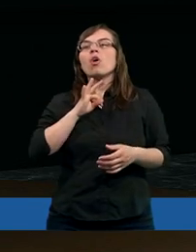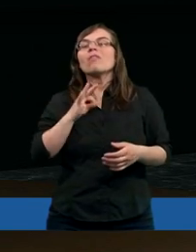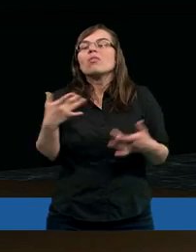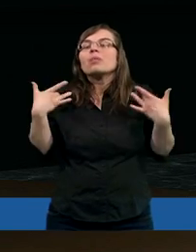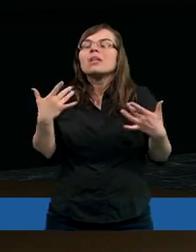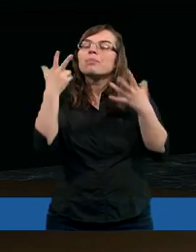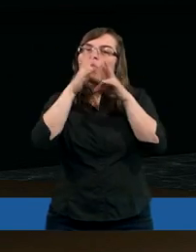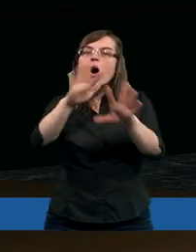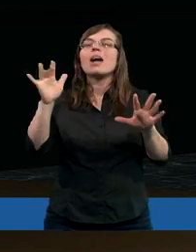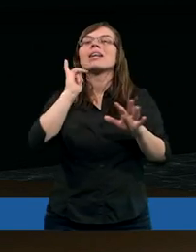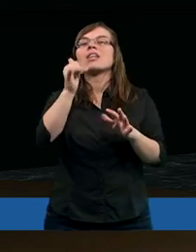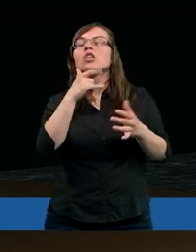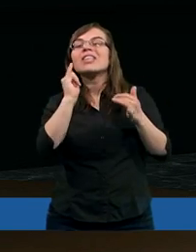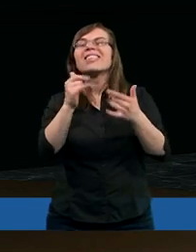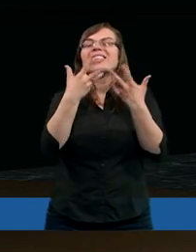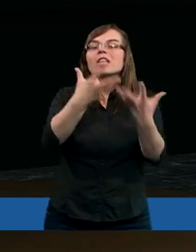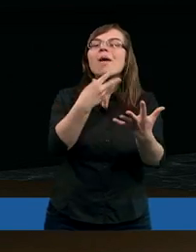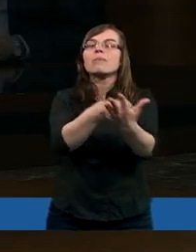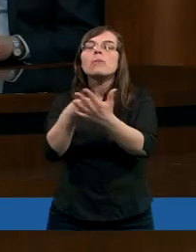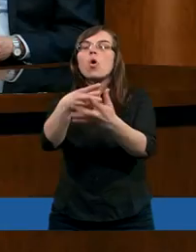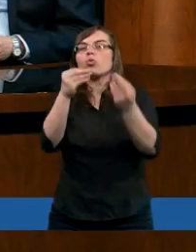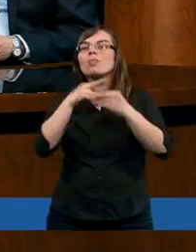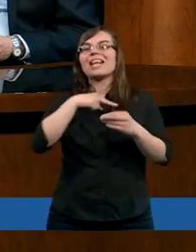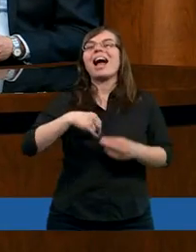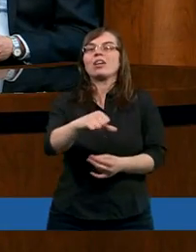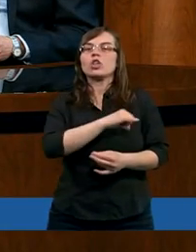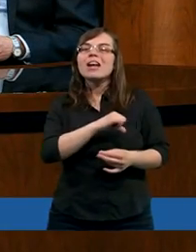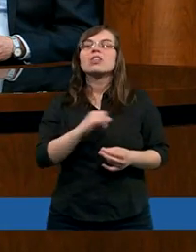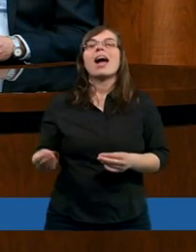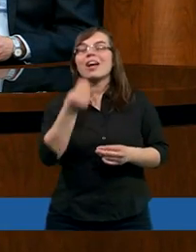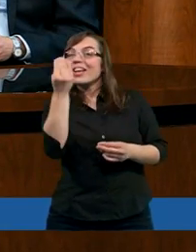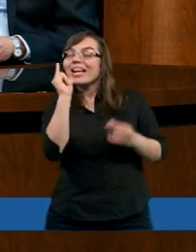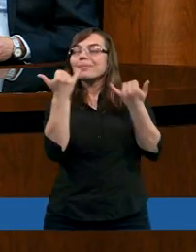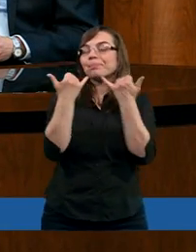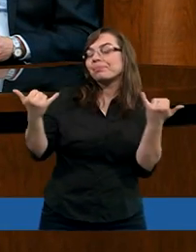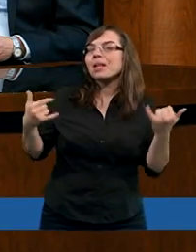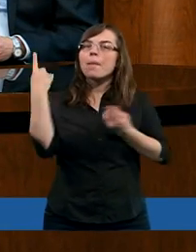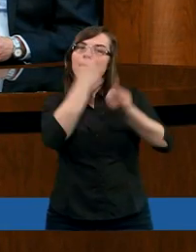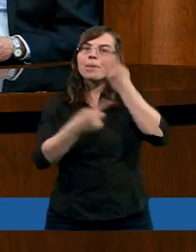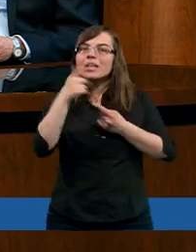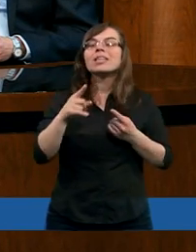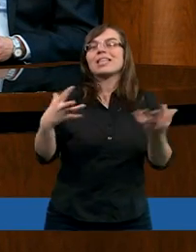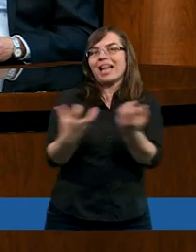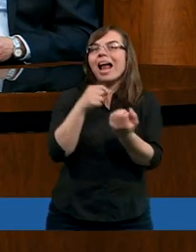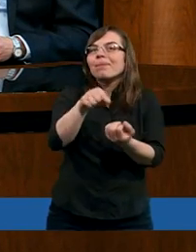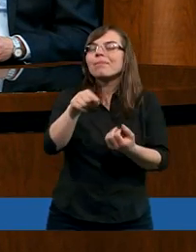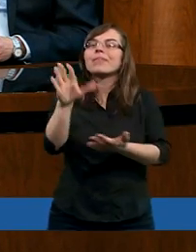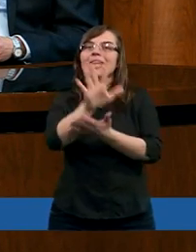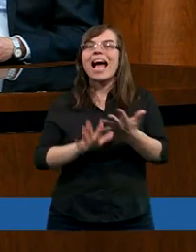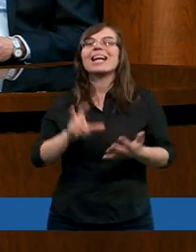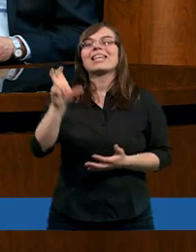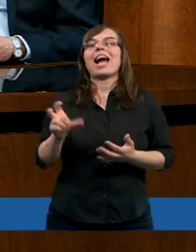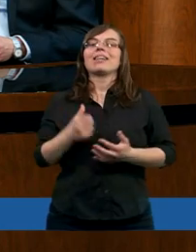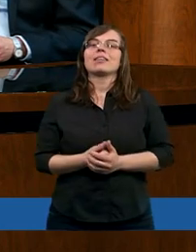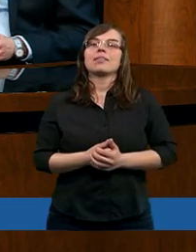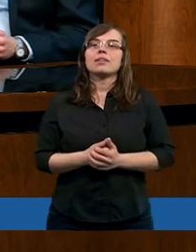swoje własne życie kładzie, aby odkupić nas, grzeszników. Czy jeszcze jakieś inne myśli tutaj znaleźliśmy w